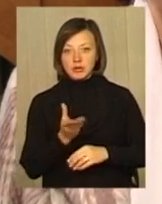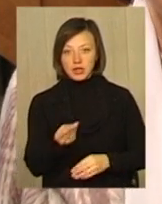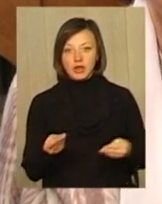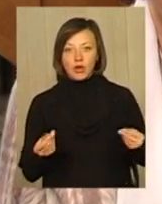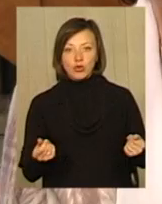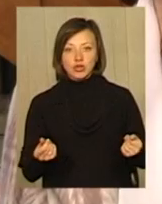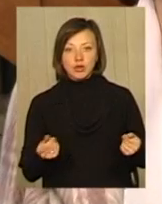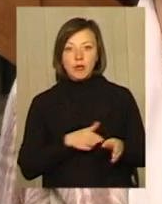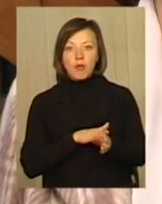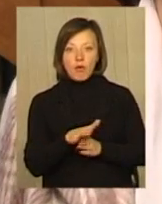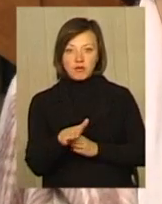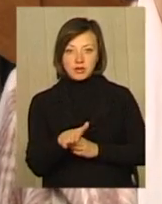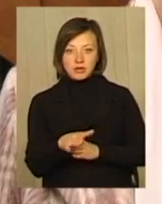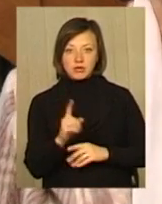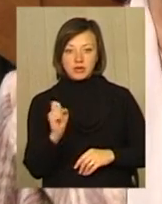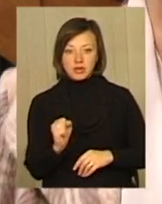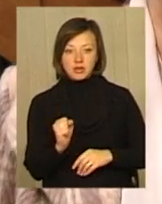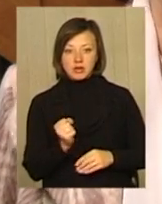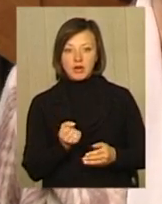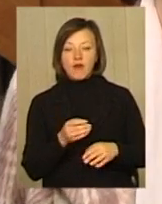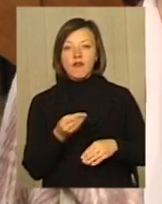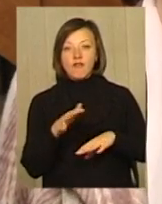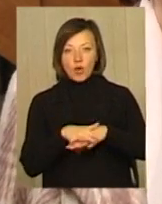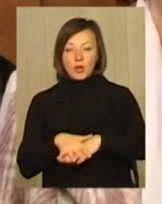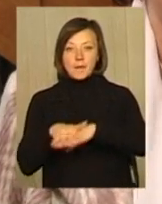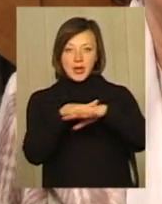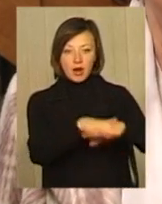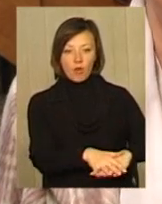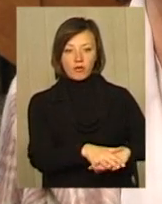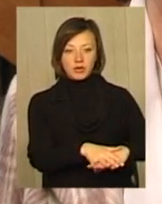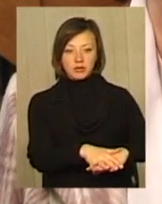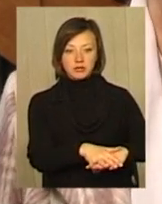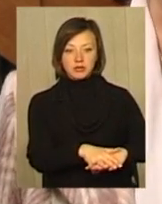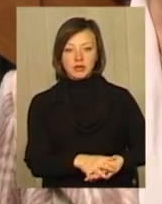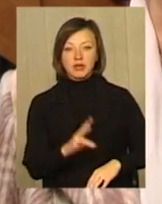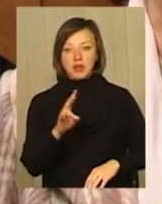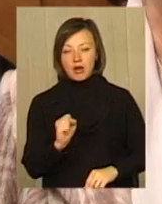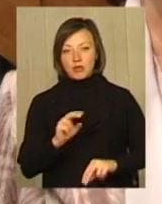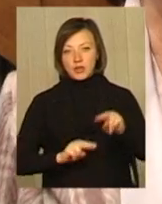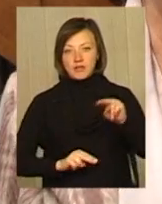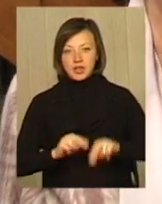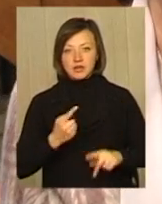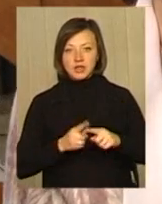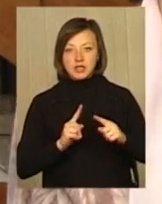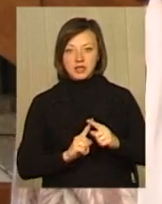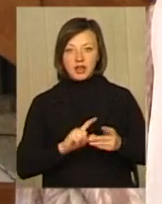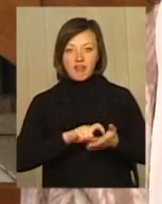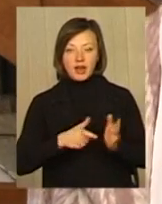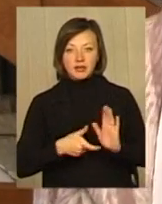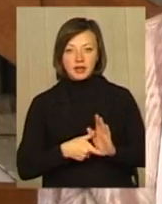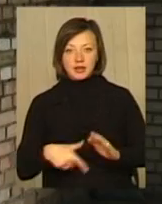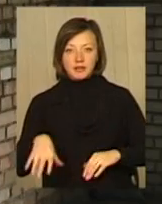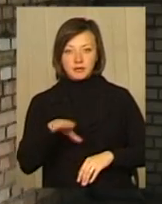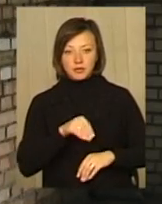кошти повністю за фондом перерахування, з їхніх рахунків кошти на будівництво цих квартир,